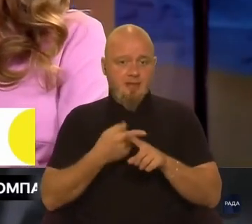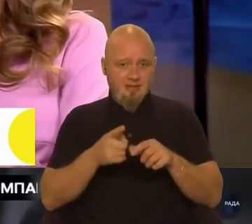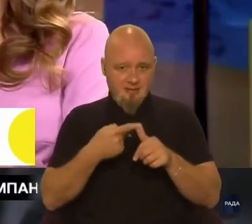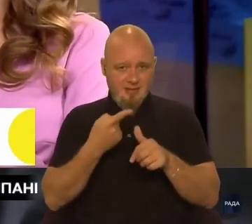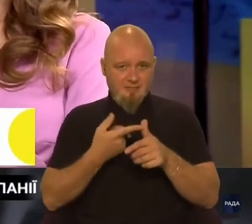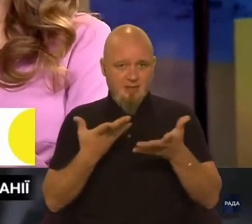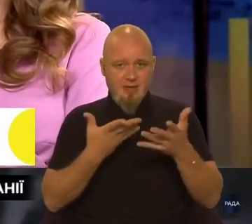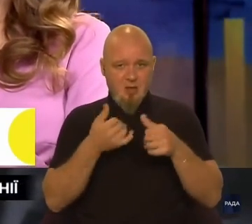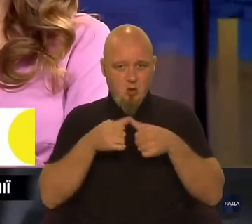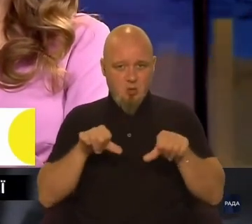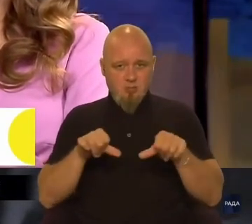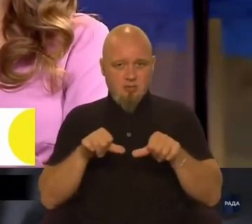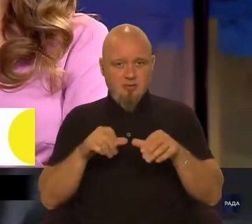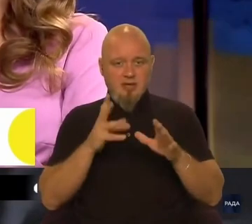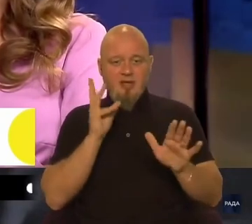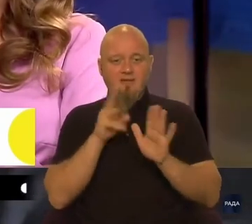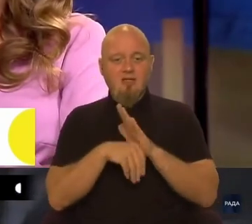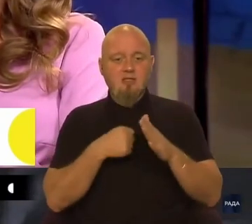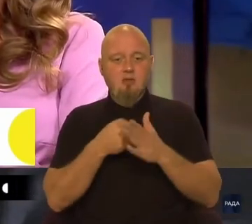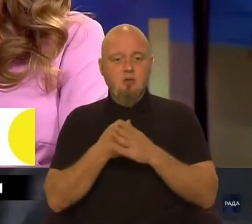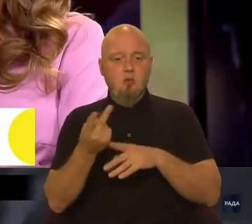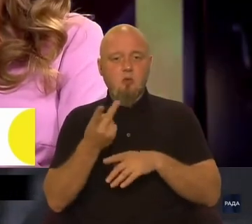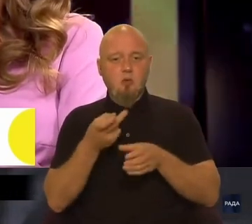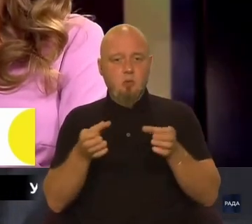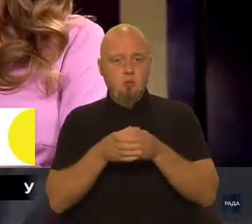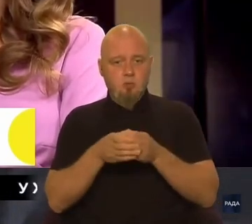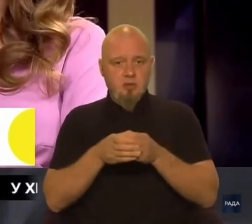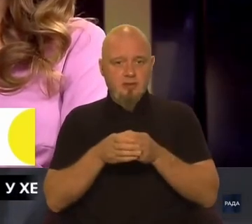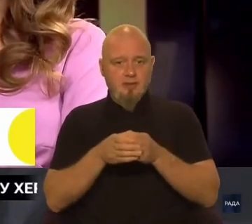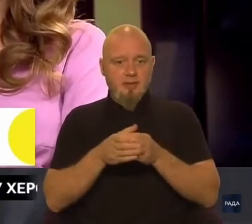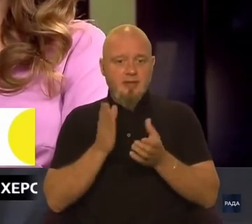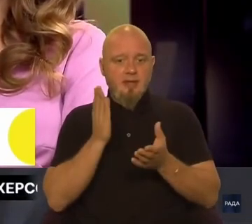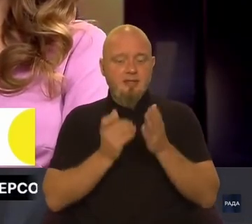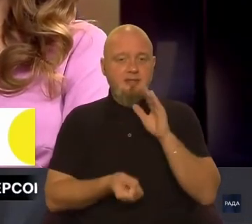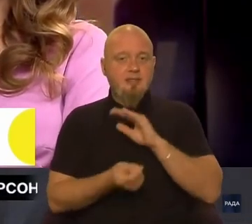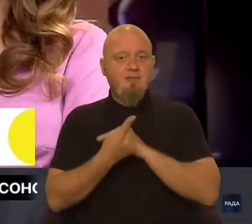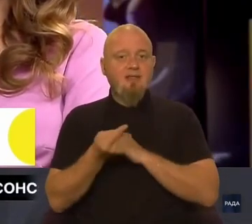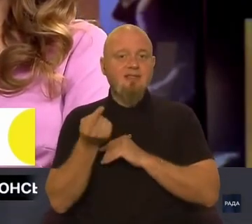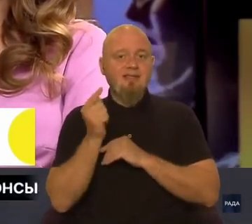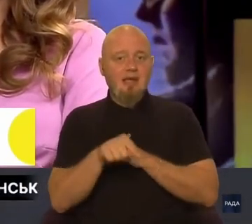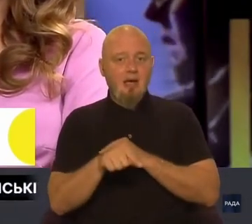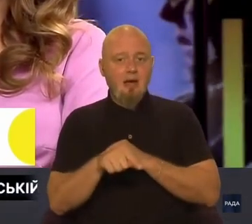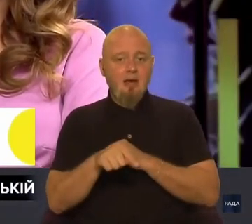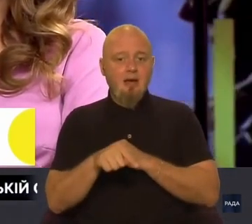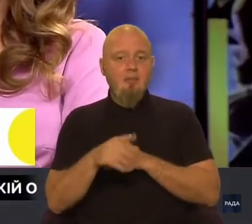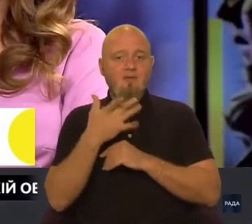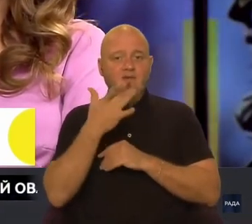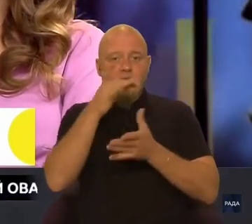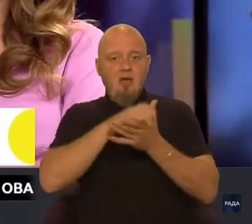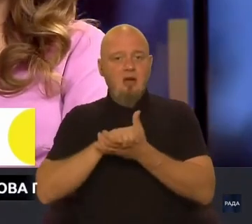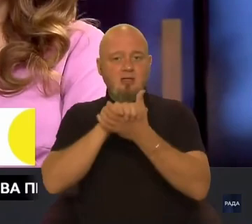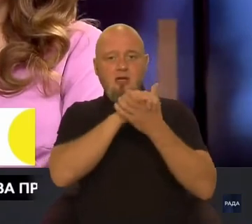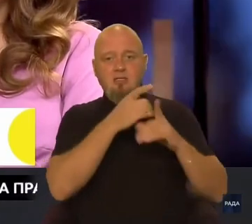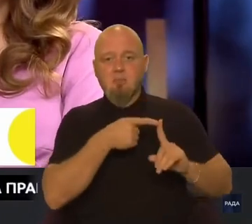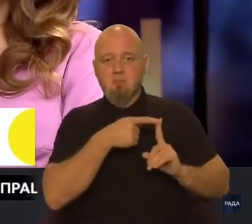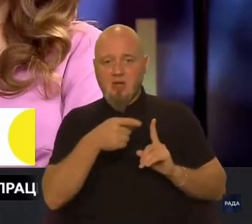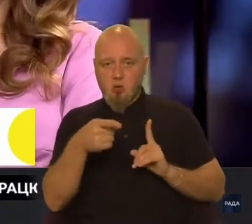назв, які комісія віднесла до другої групи, виявилися саме у радянській півот